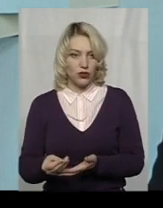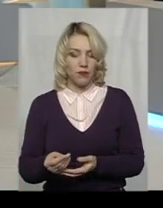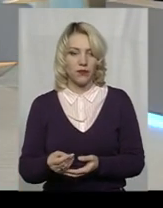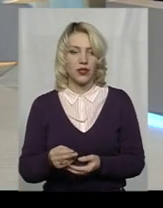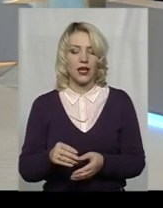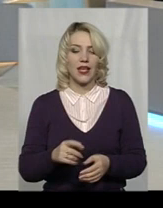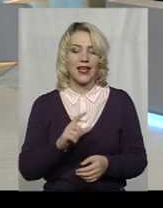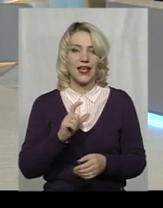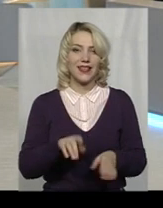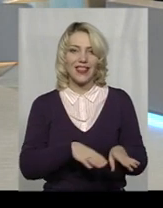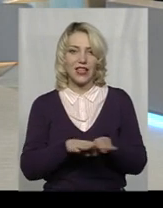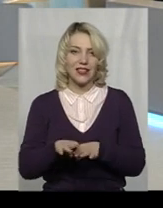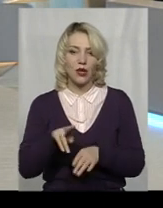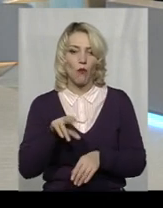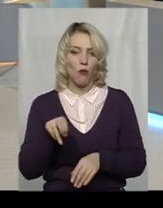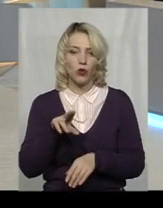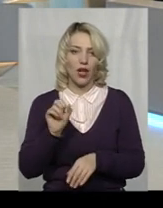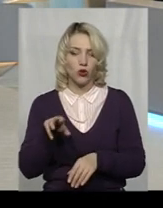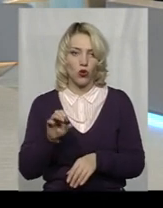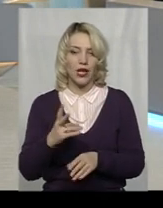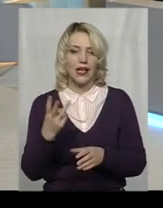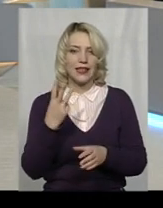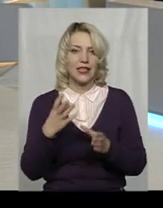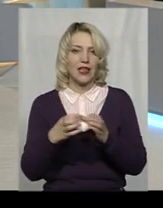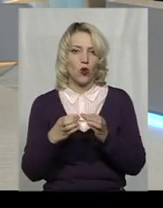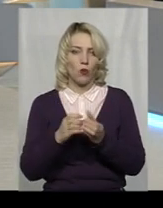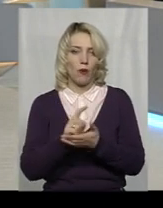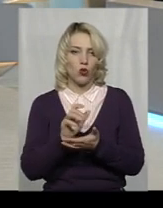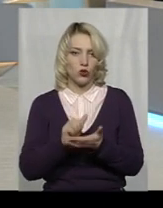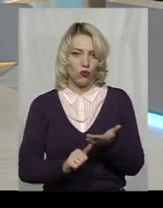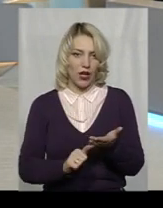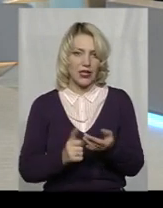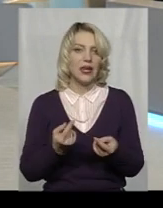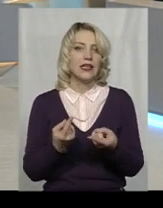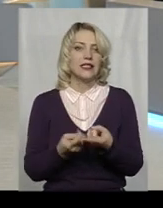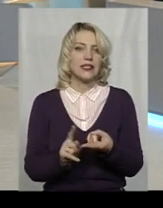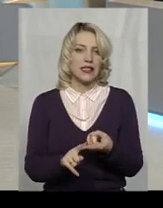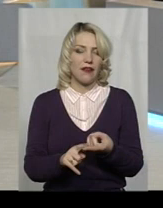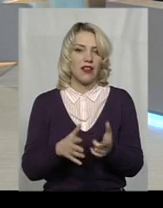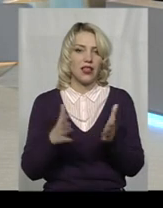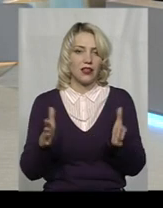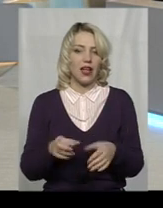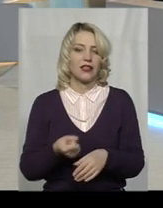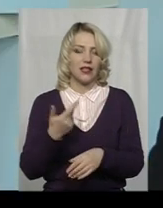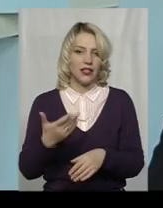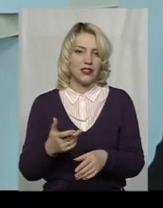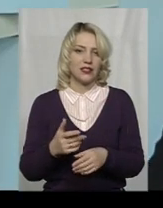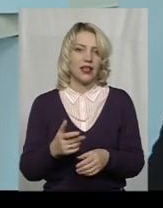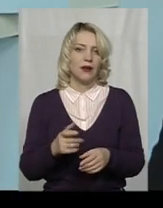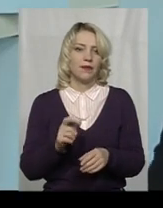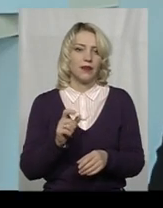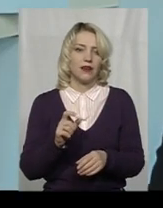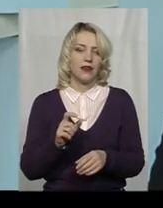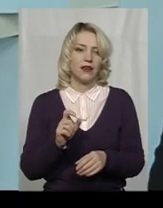єдиному податку, які йдуть у нас по третій групі податкування, це велика кількість найманих працівників